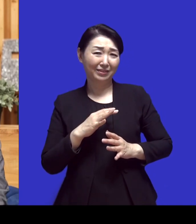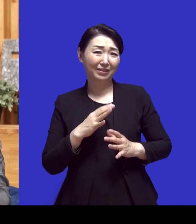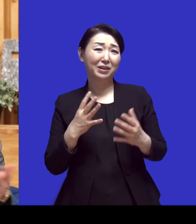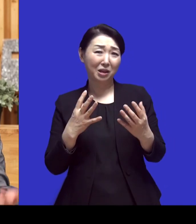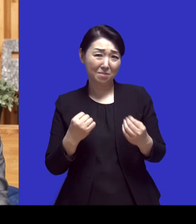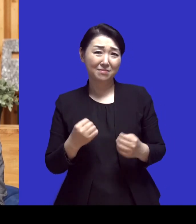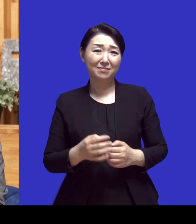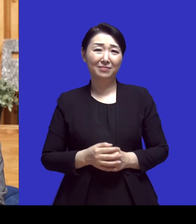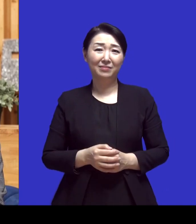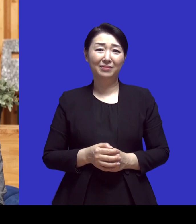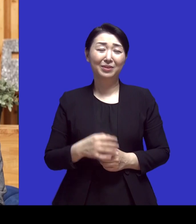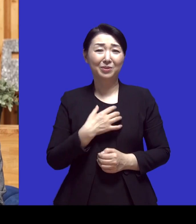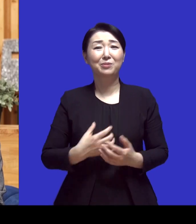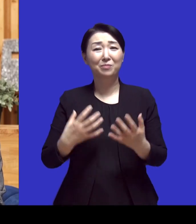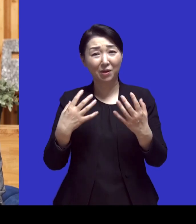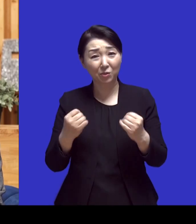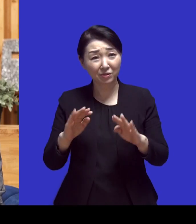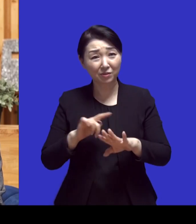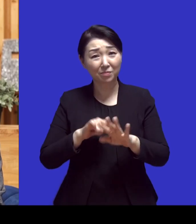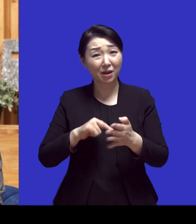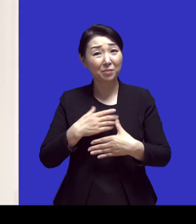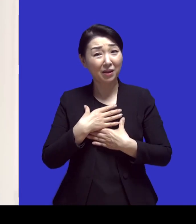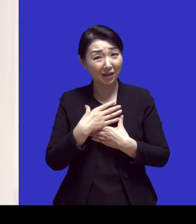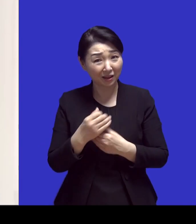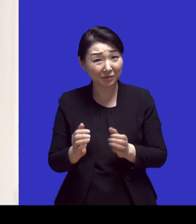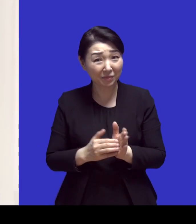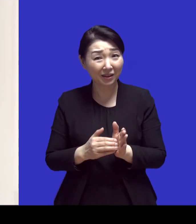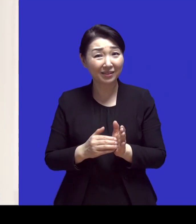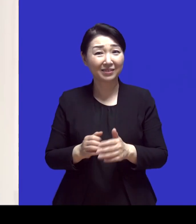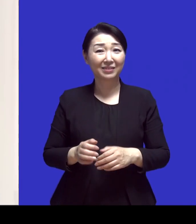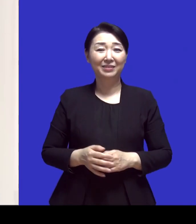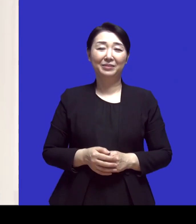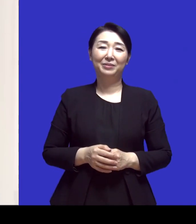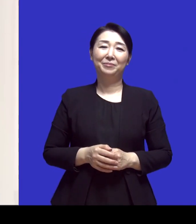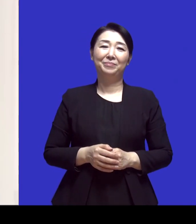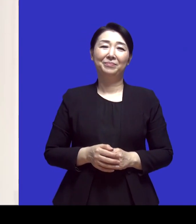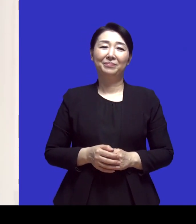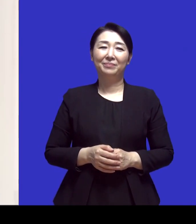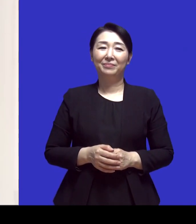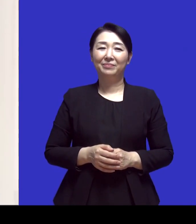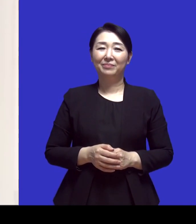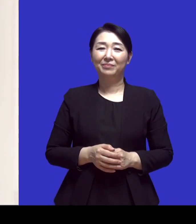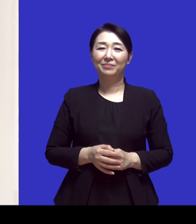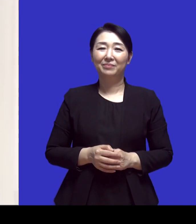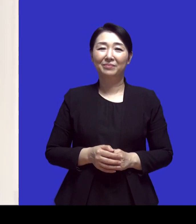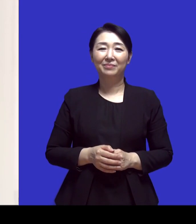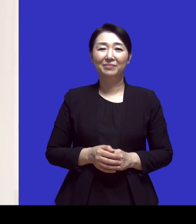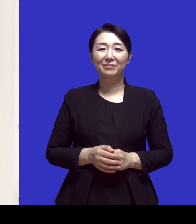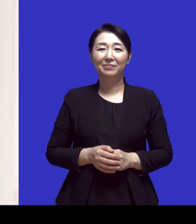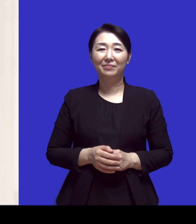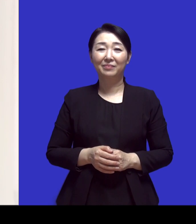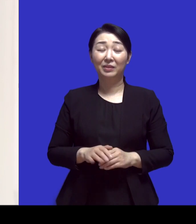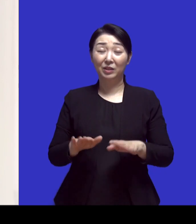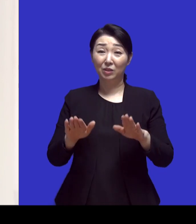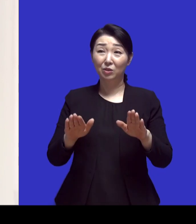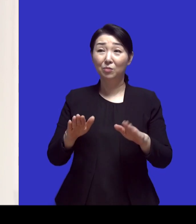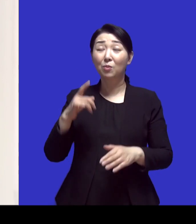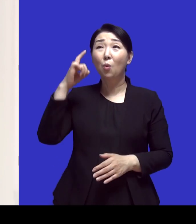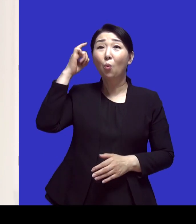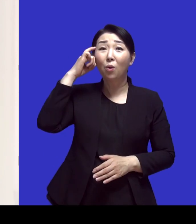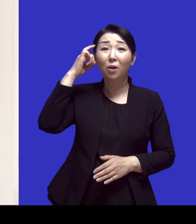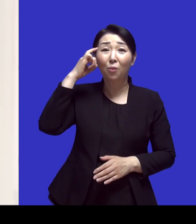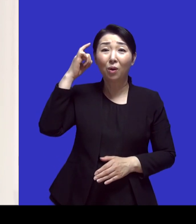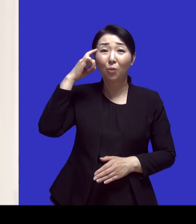어머님도 좀 많이 진정이 되셨나요? 뭐 지금은 이제 뭐 저희가 아직도 왜? 라는